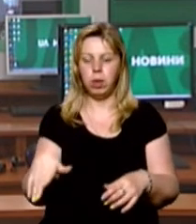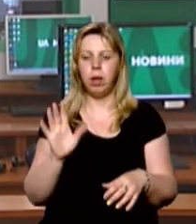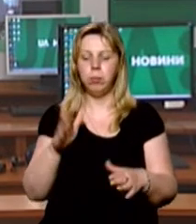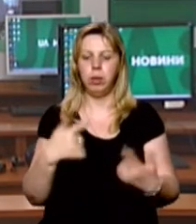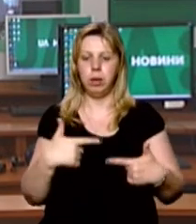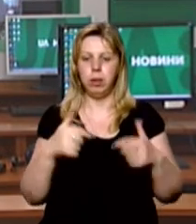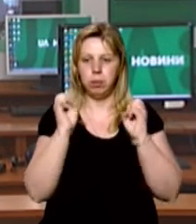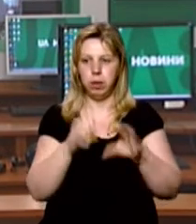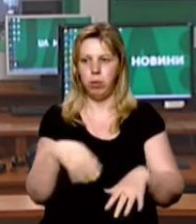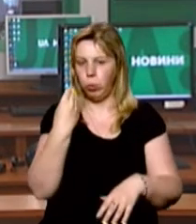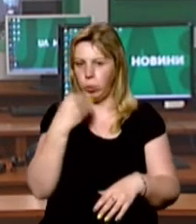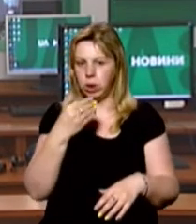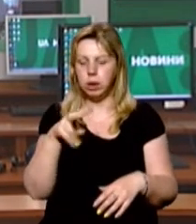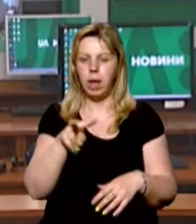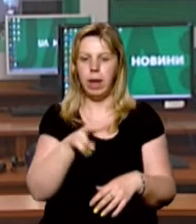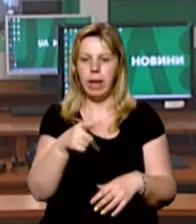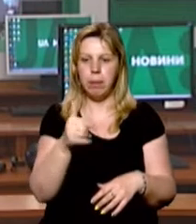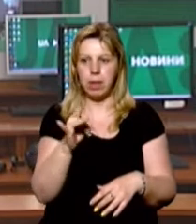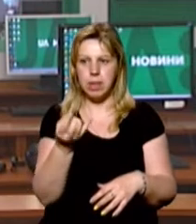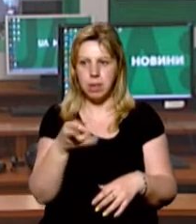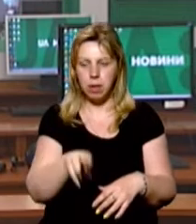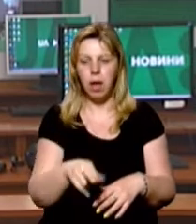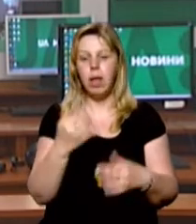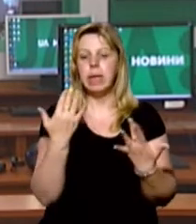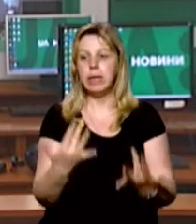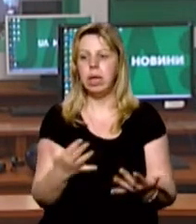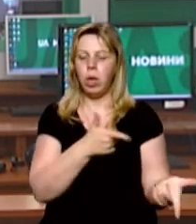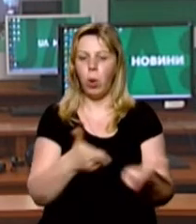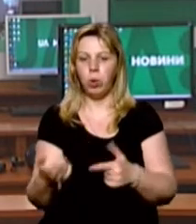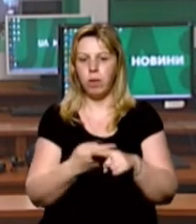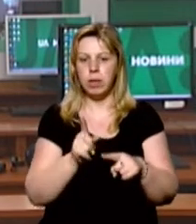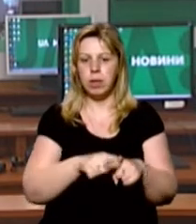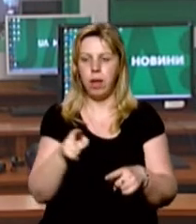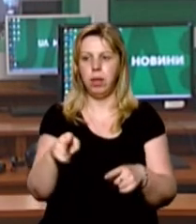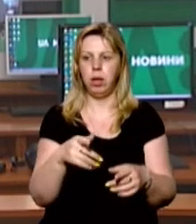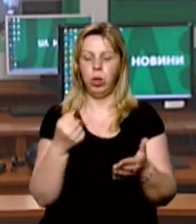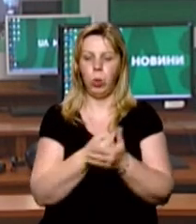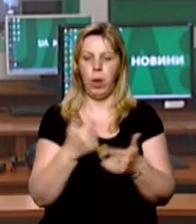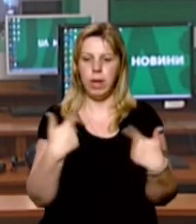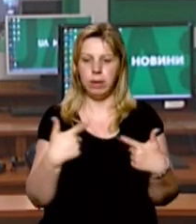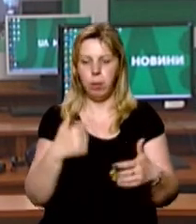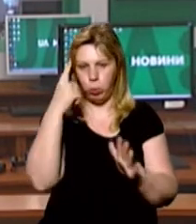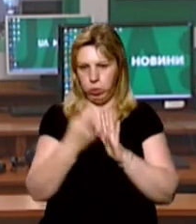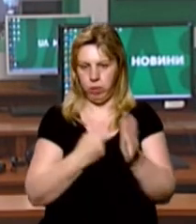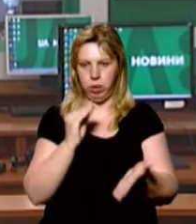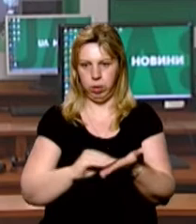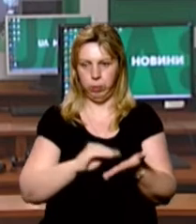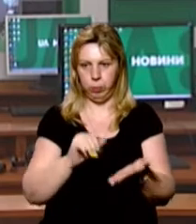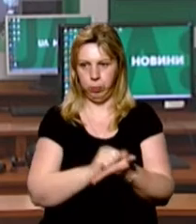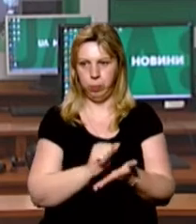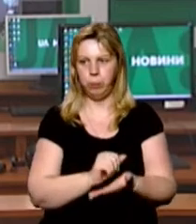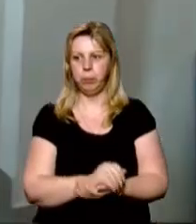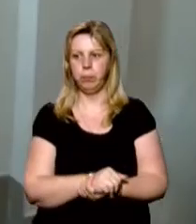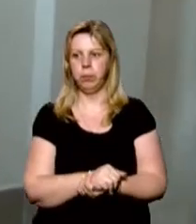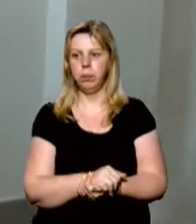незалежне оцінювання в Ужгородській лінгвістичній гімназії. Наскільки готовий цей пункт до тестування, дізнавалася Ірина Олах.